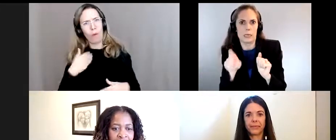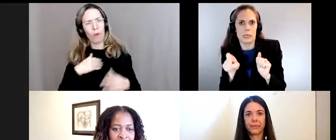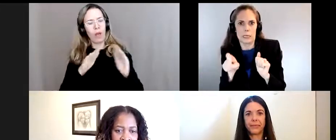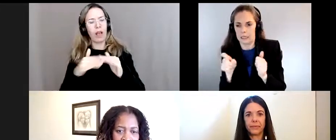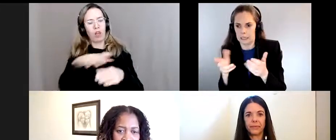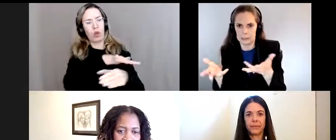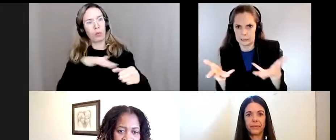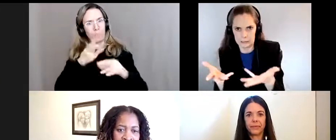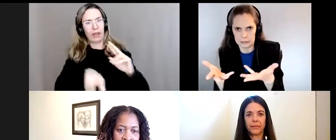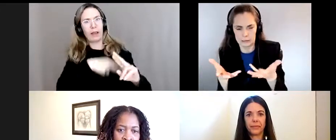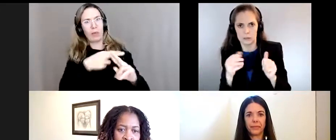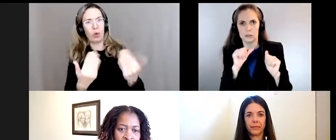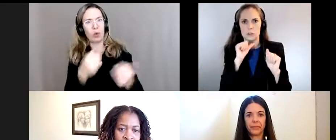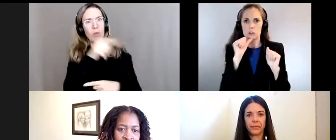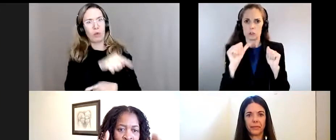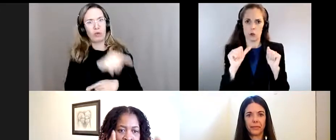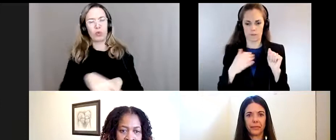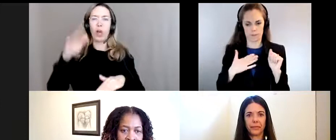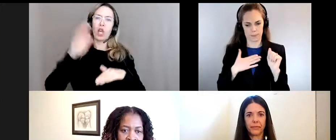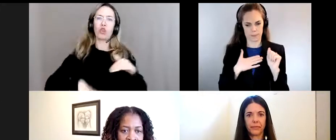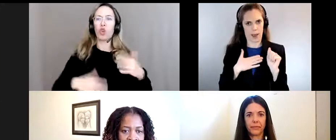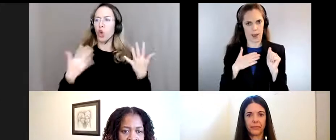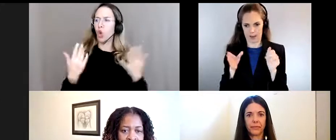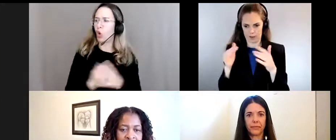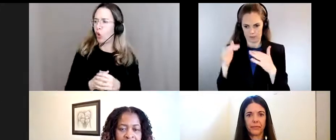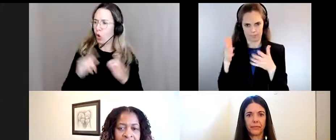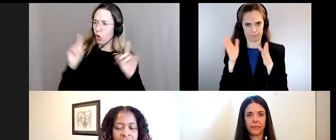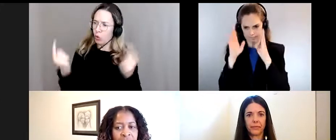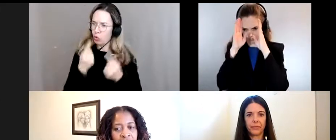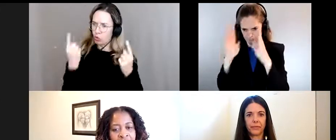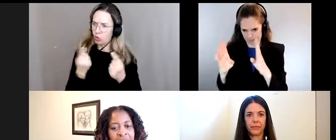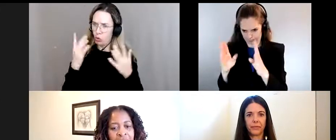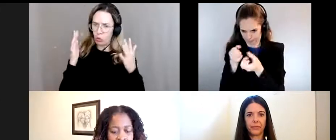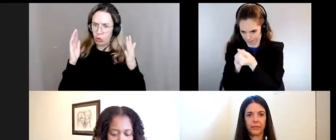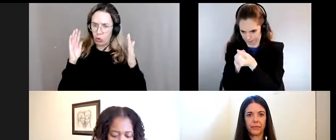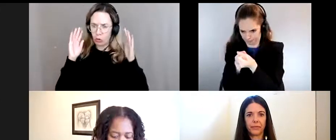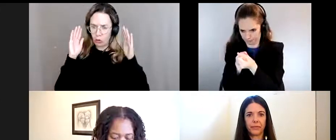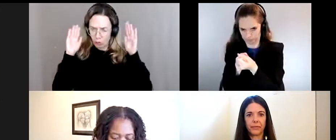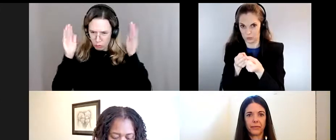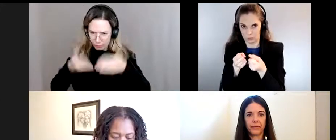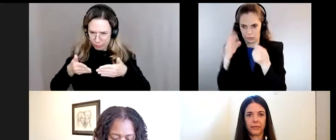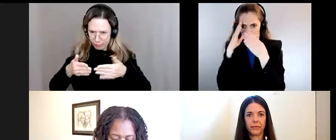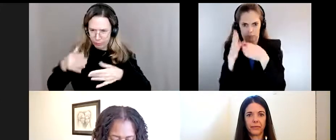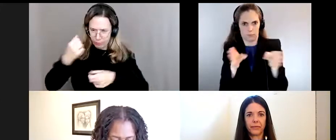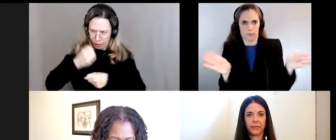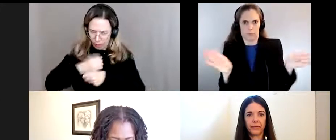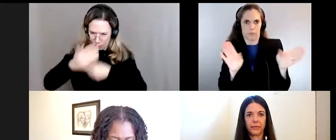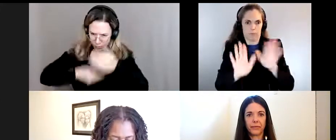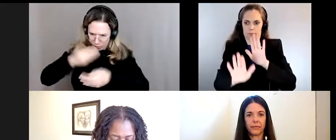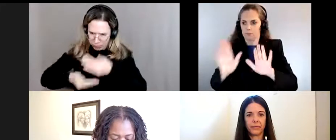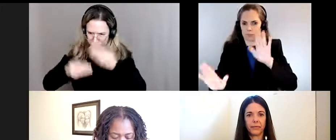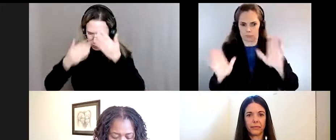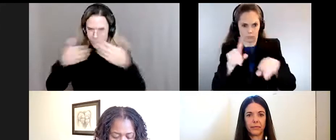communauté plutôt que de seulement se centrer sur l'angle sur lequel on travaille habituellement.